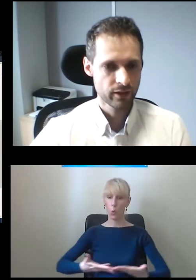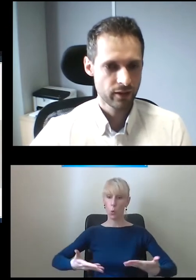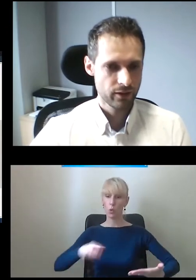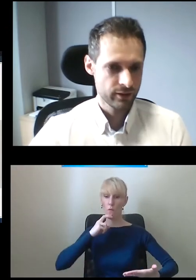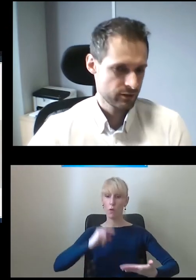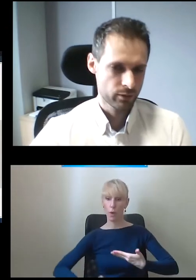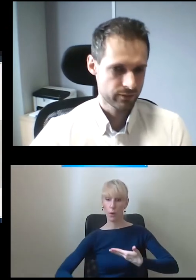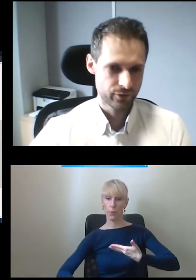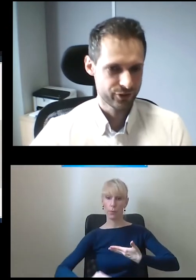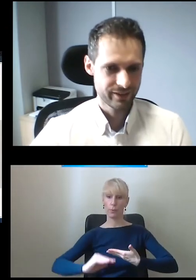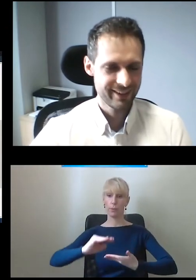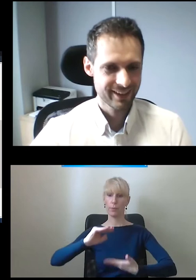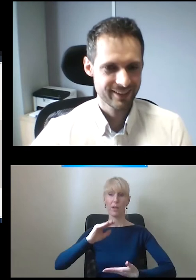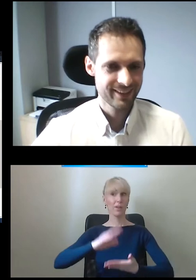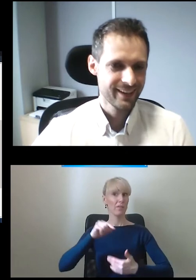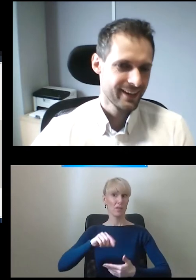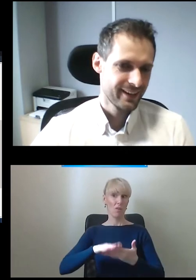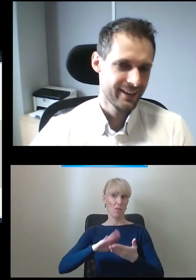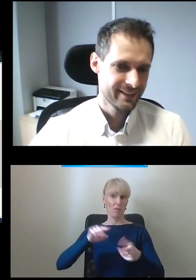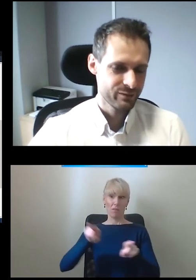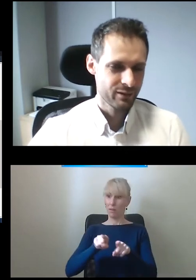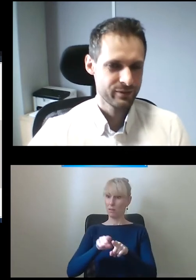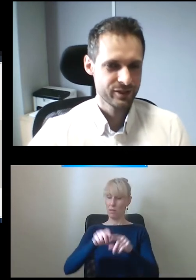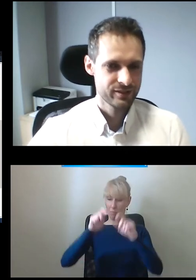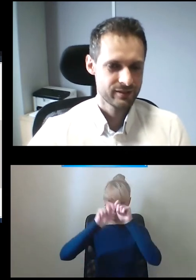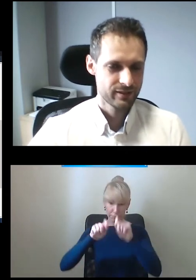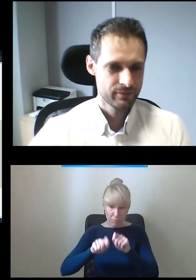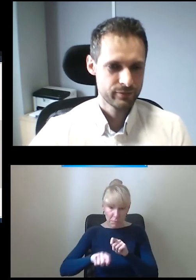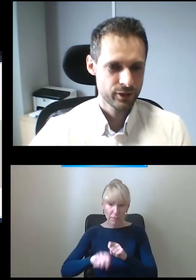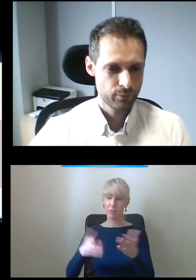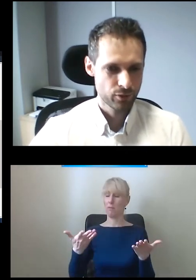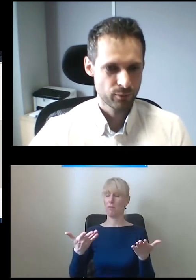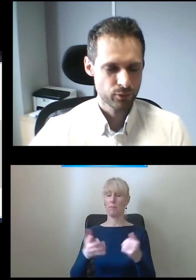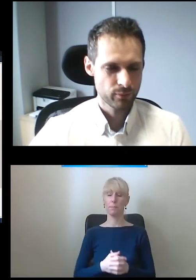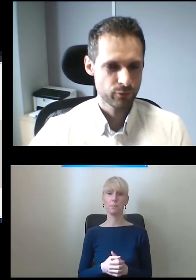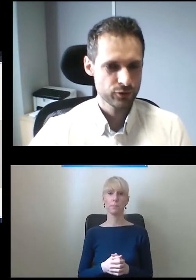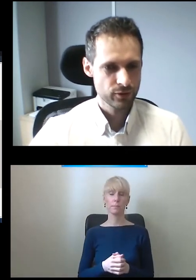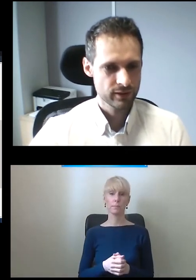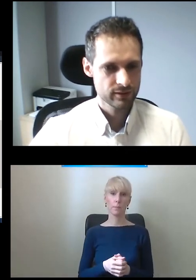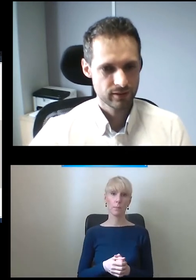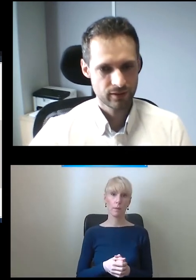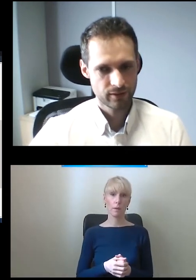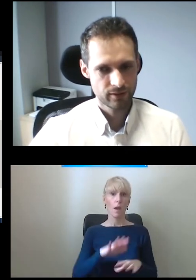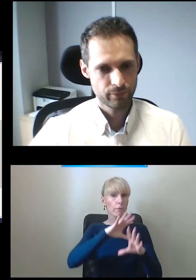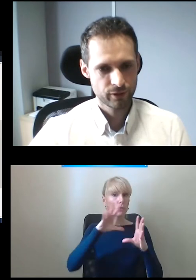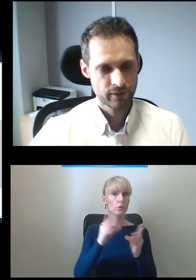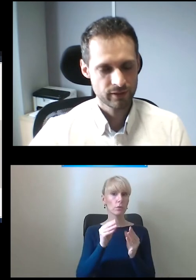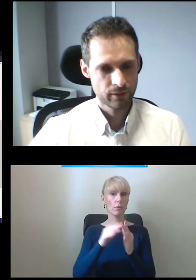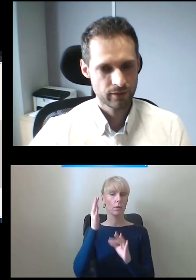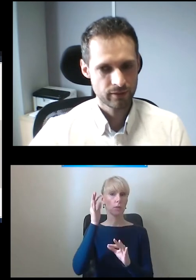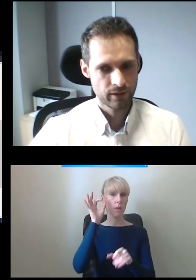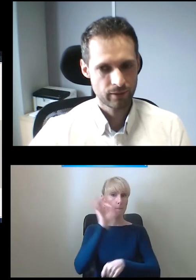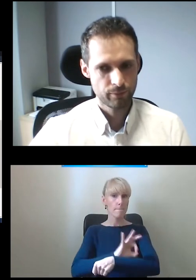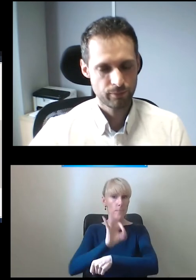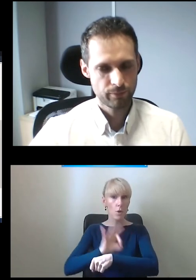gruntach, ona jest do połowy w wodzie. Także z niej miałem też problemu. Wszystko jest projektowane